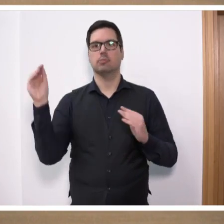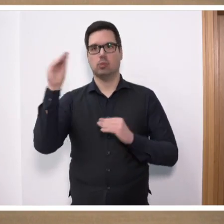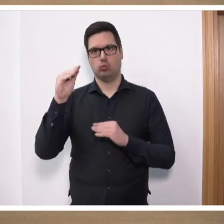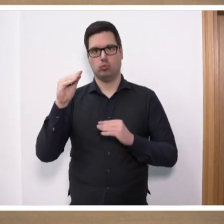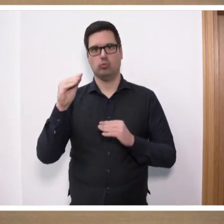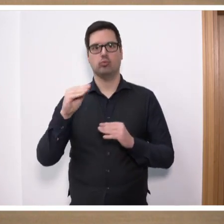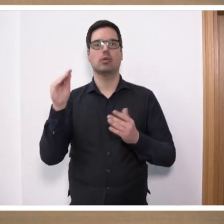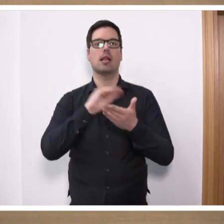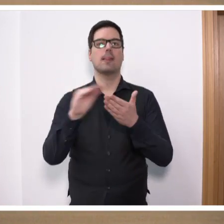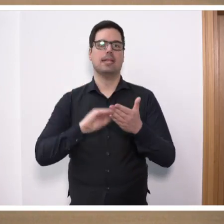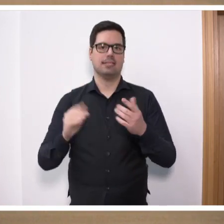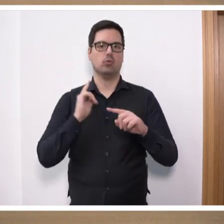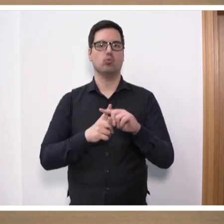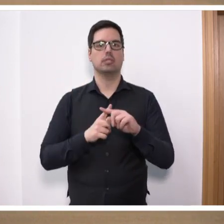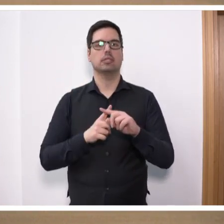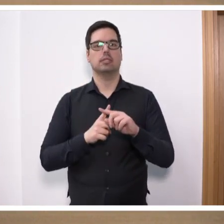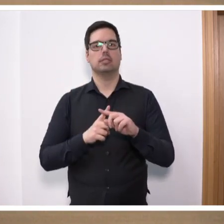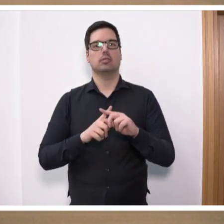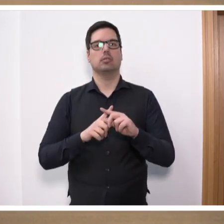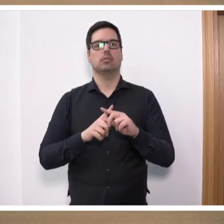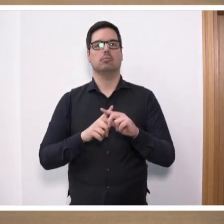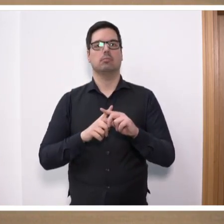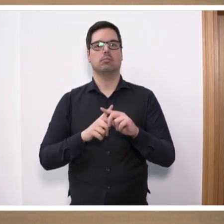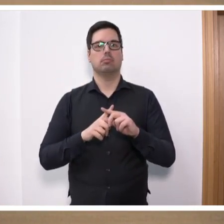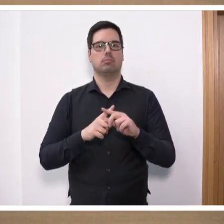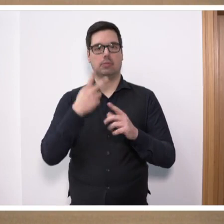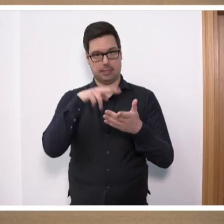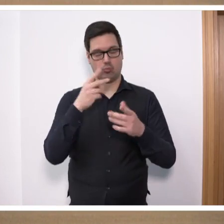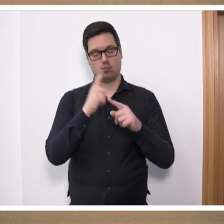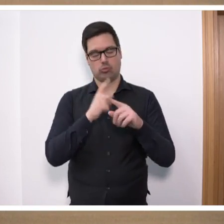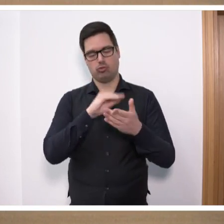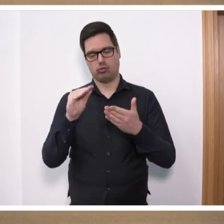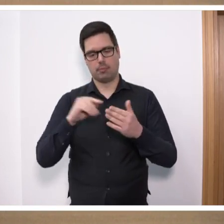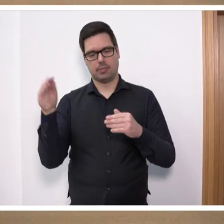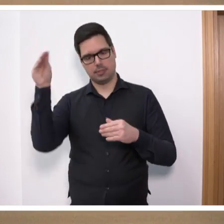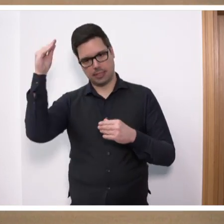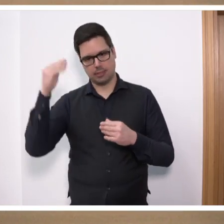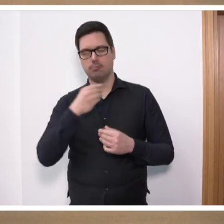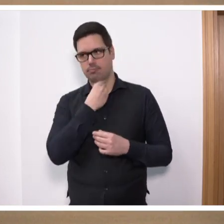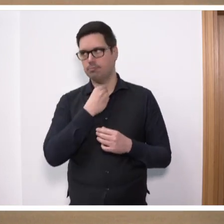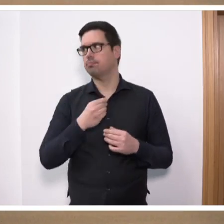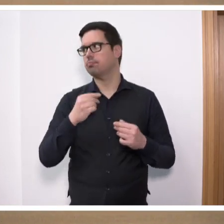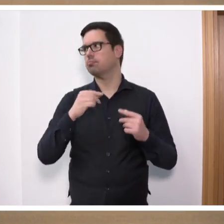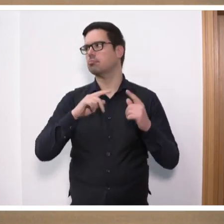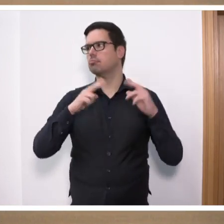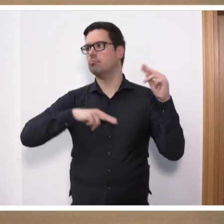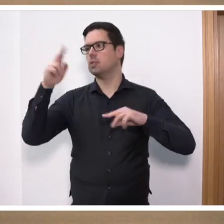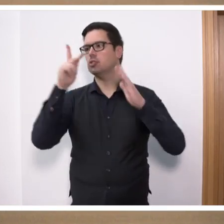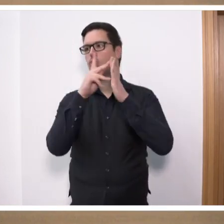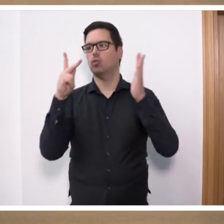lesen und schreiben lernen. Es sind verschiedene Konzepte vorgetragen worden.